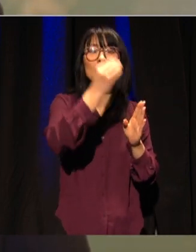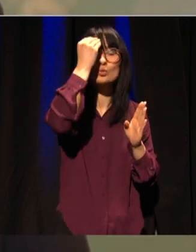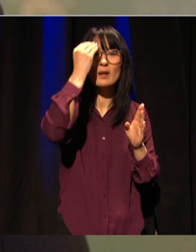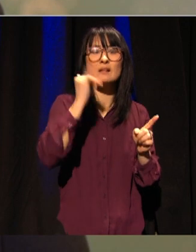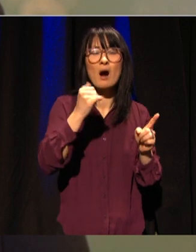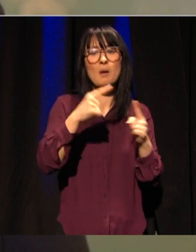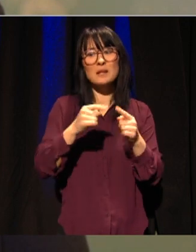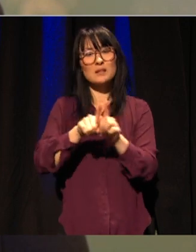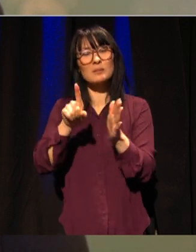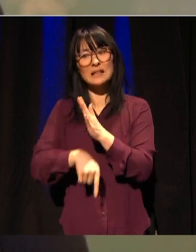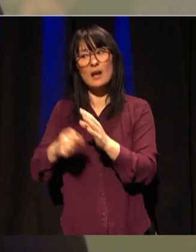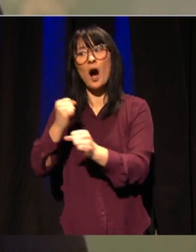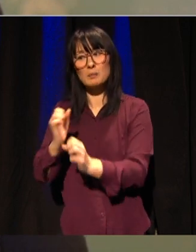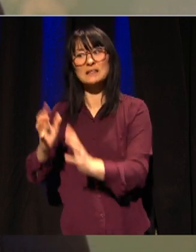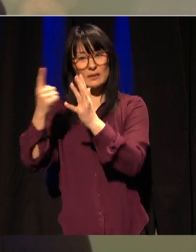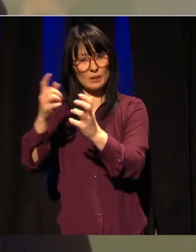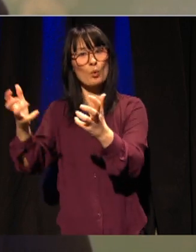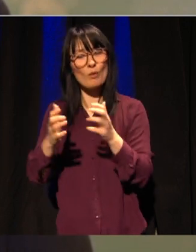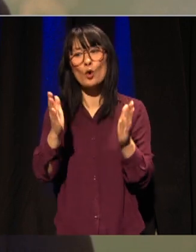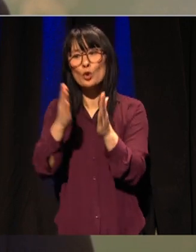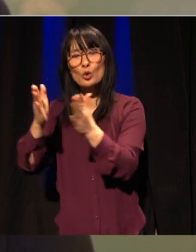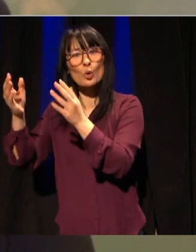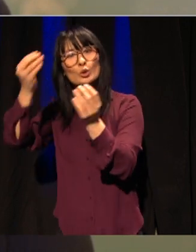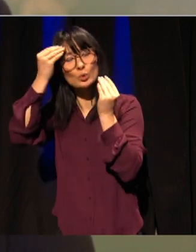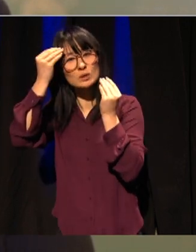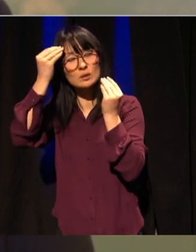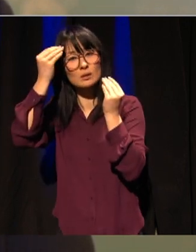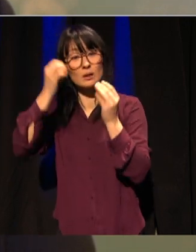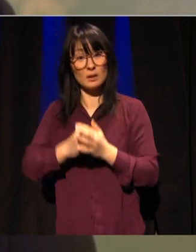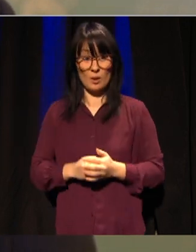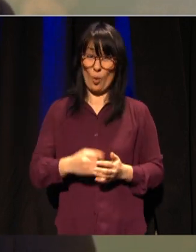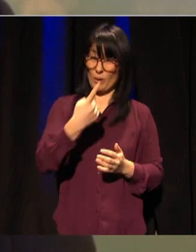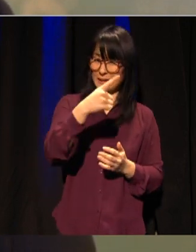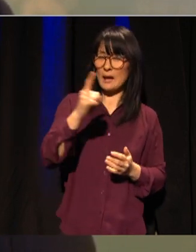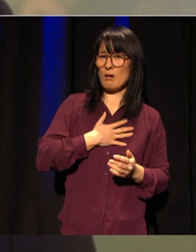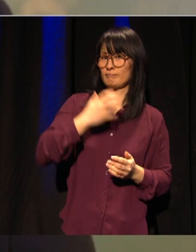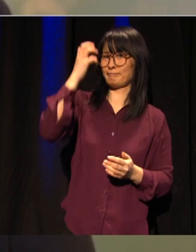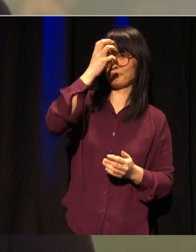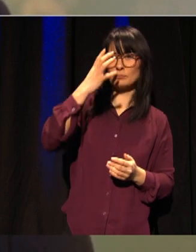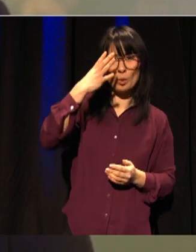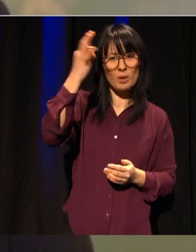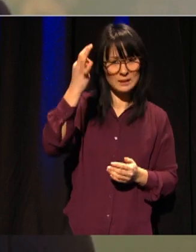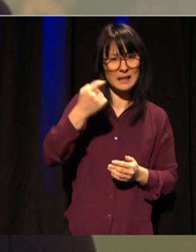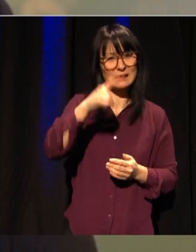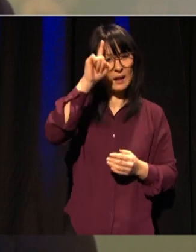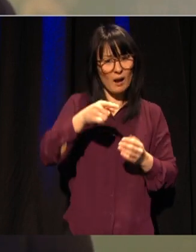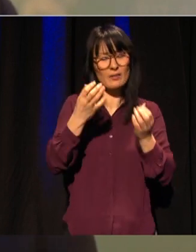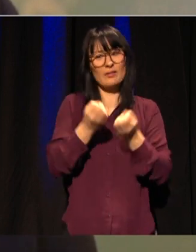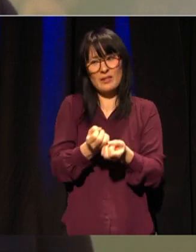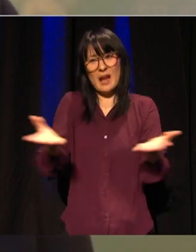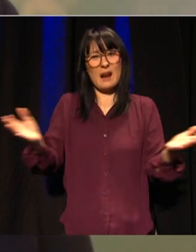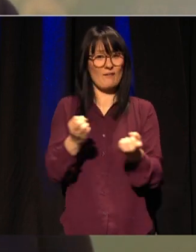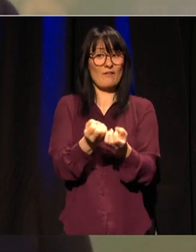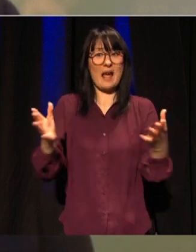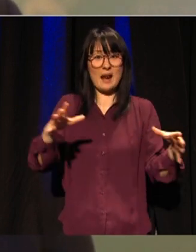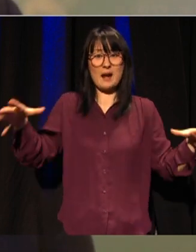kortere kurs av ulik varighet og dere sitter på mye kompetanse som kan deles med flere og jeg